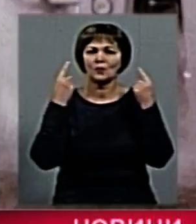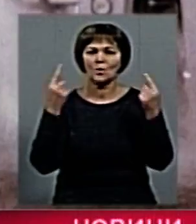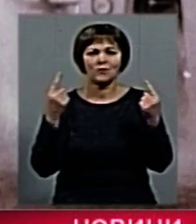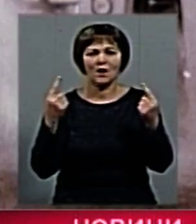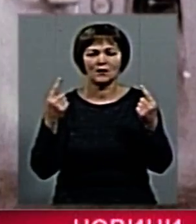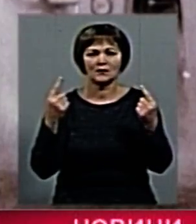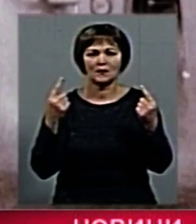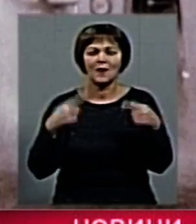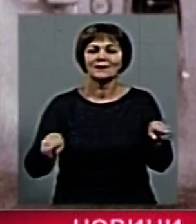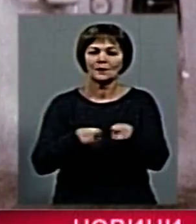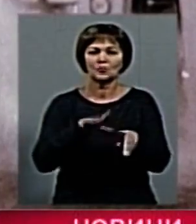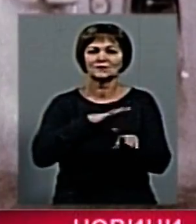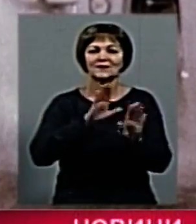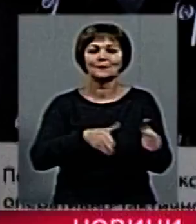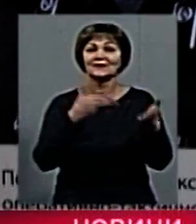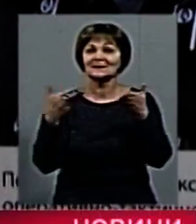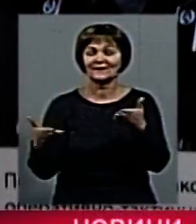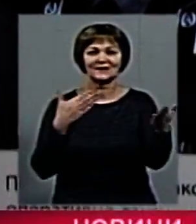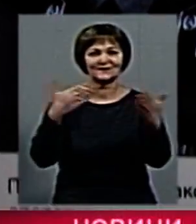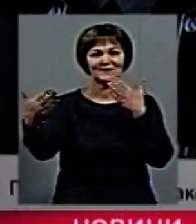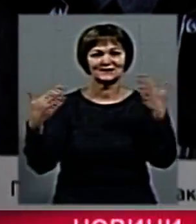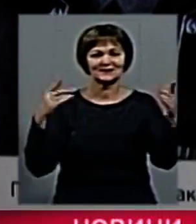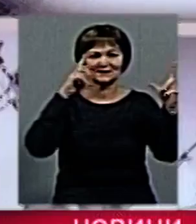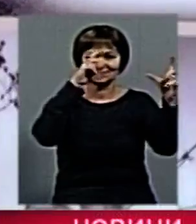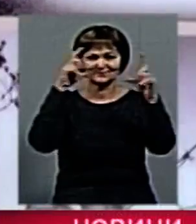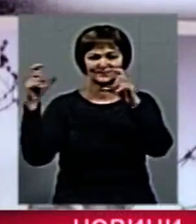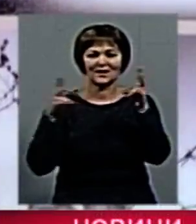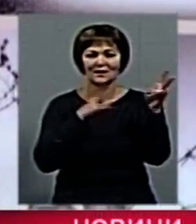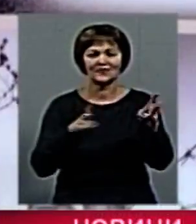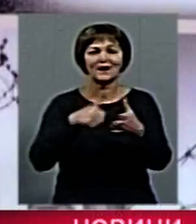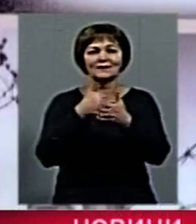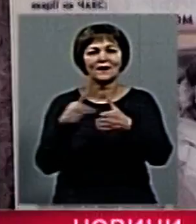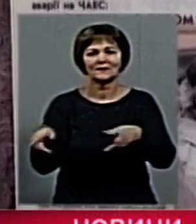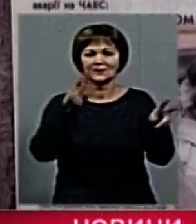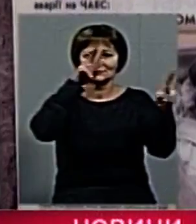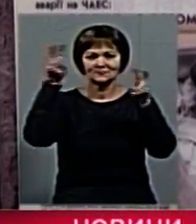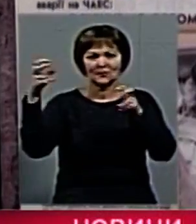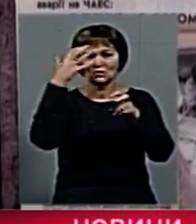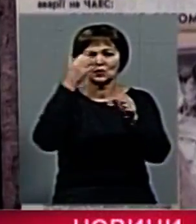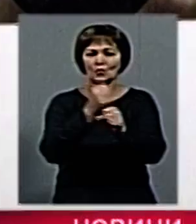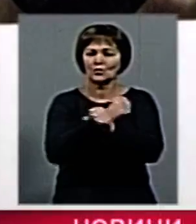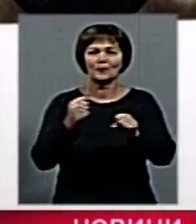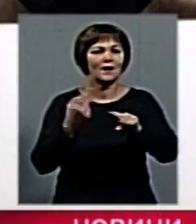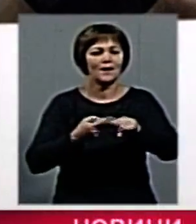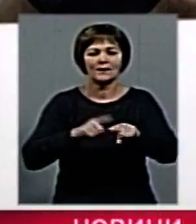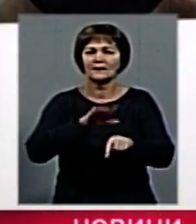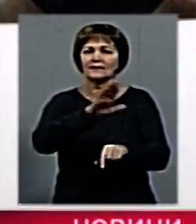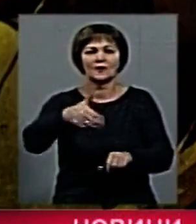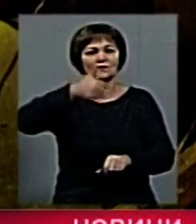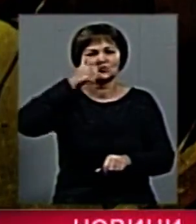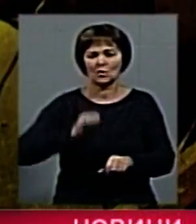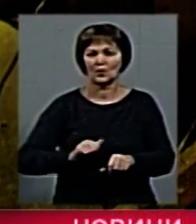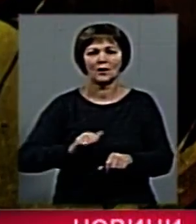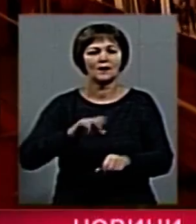характеру. Також була представлена виставка «Світлин аварії», основним гаслом якої було «Чорнобиль – це не вчора і не завтра,